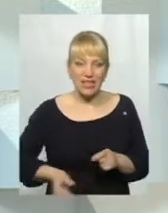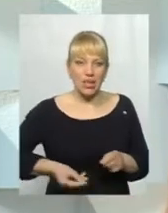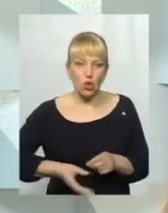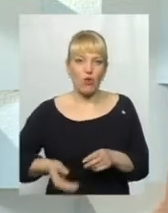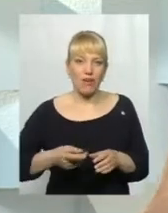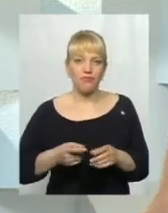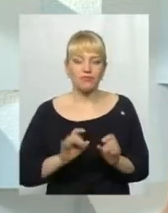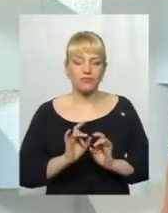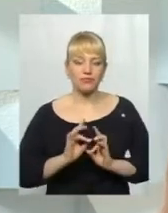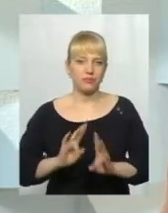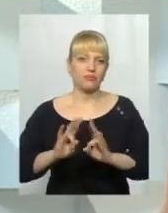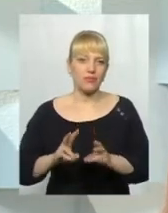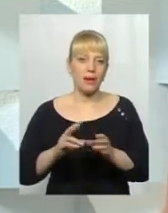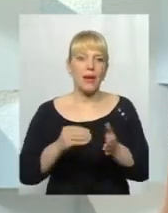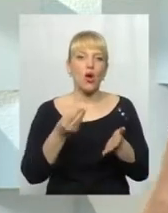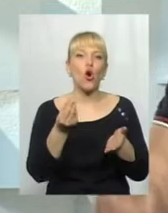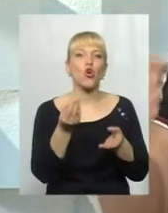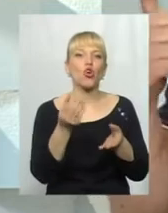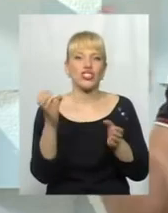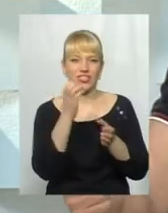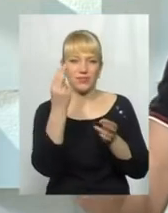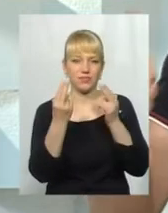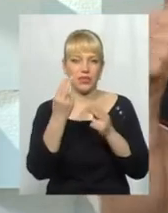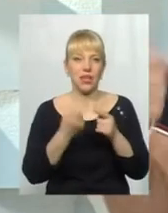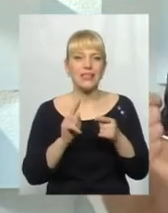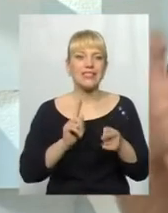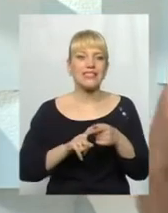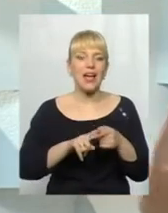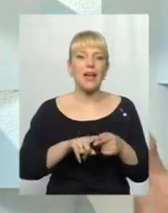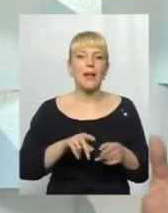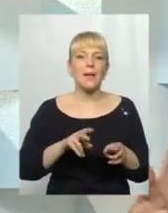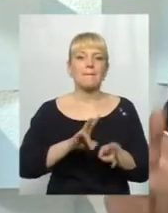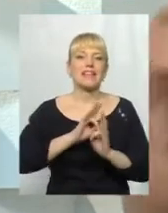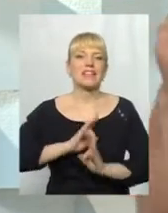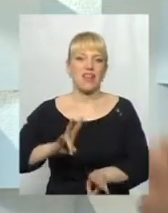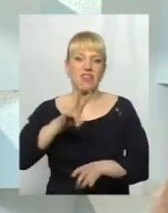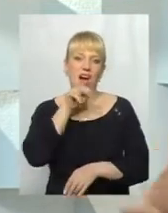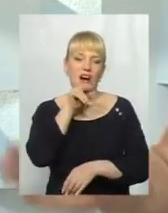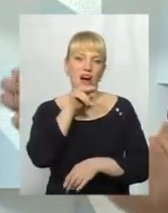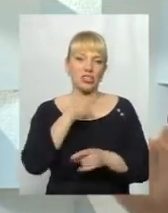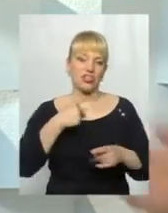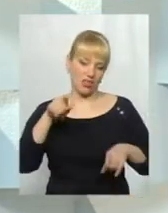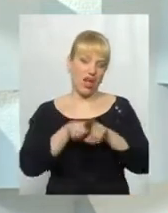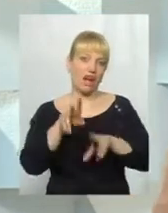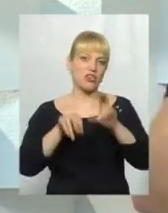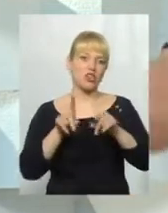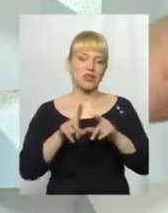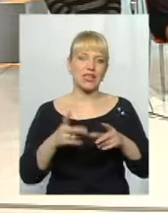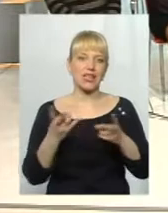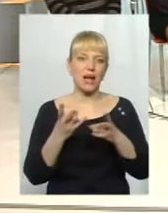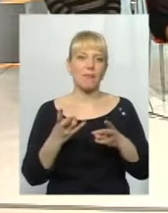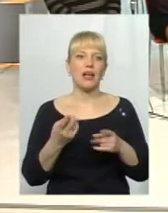гроші в машину. Міщені гроші. Тут питання. Це підставна качка дерев'янчук, я вважаю так. Проти того, щоб зліпити докупи